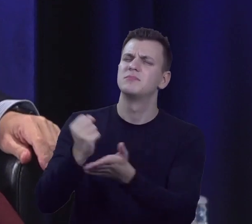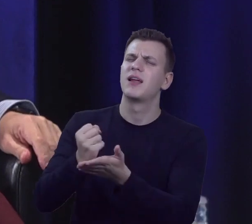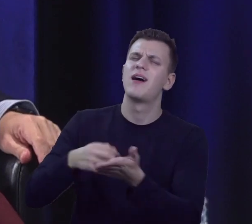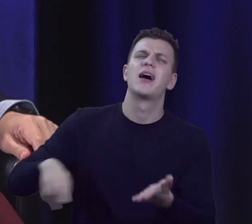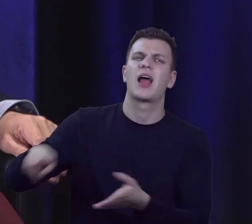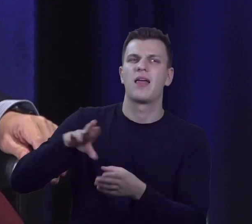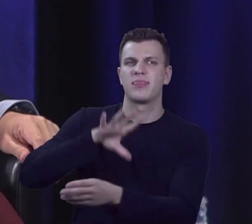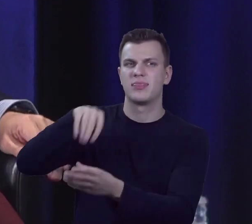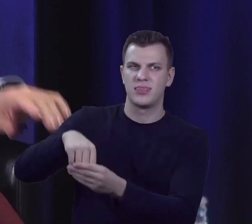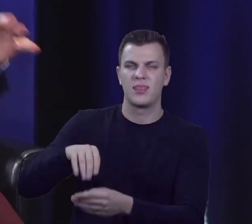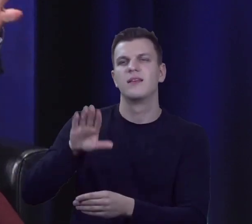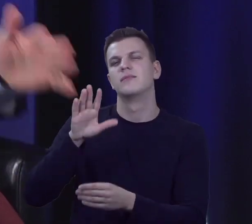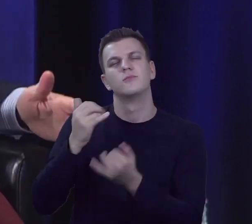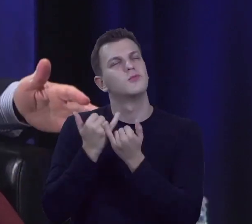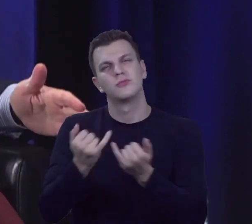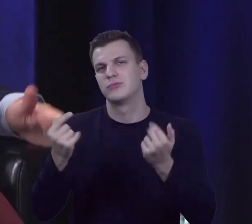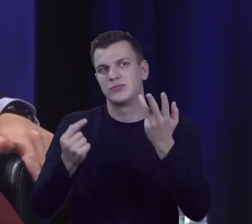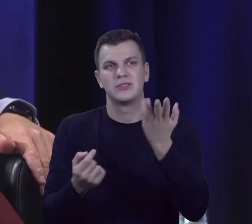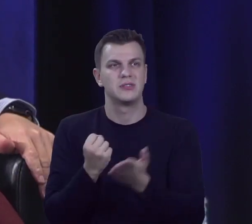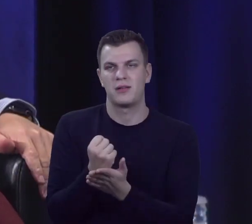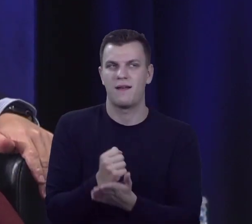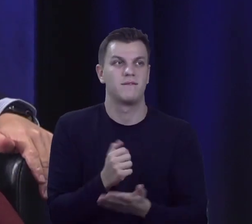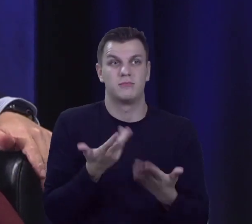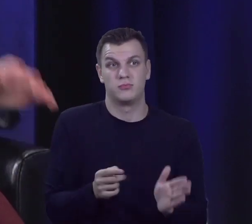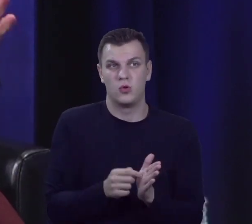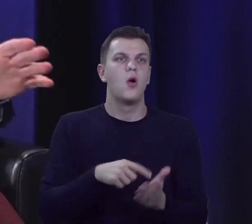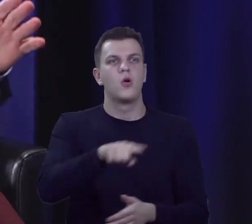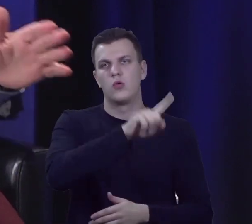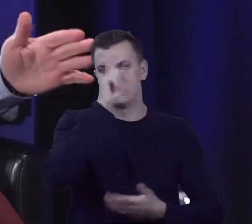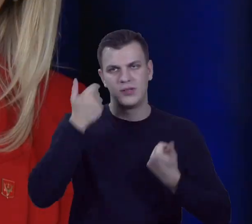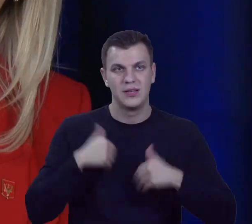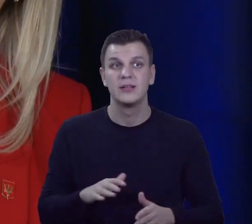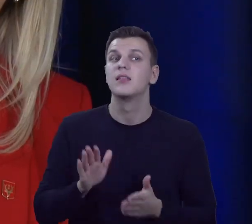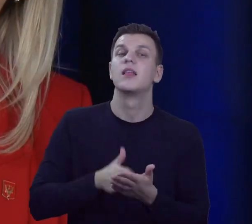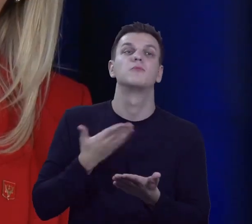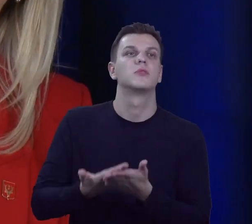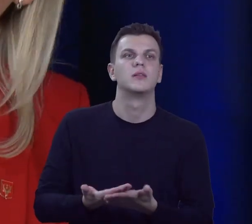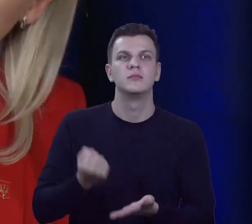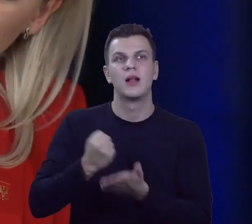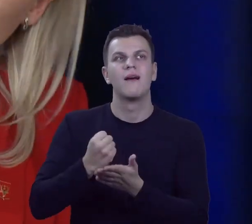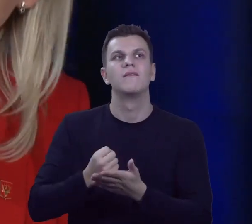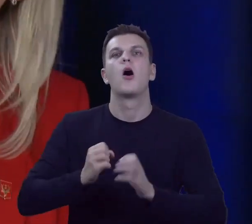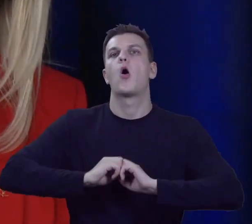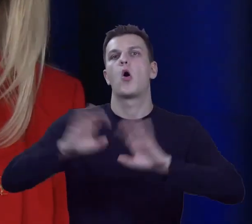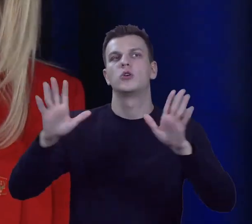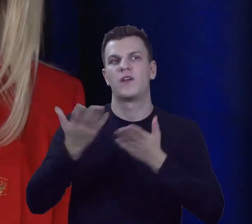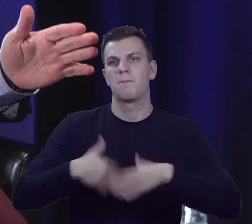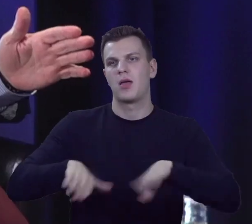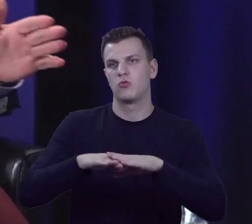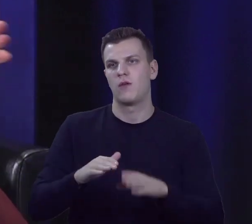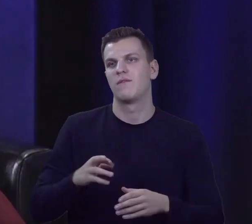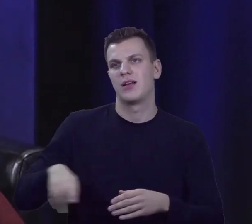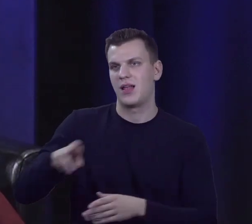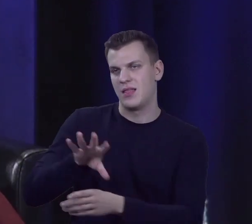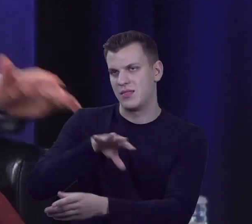mamy do czynienia z różnymi czynnikami, które zniechęcają ludzi do kandydowania. Na przykład jawność oświadczeń majątkowych Radnych, która jest... Każdy ma jakiś